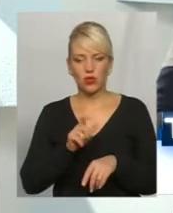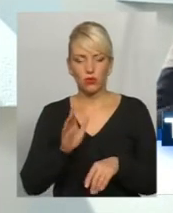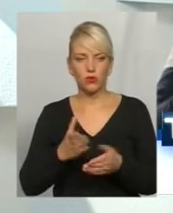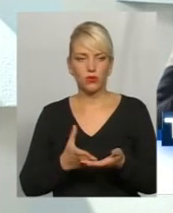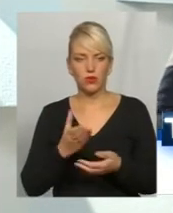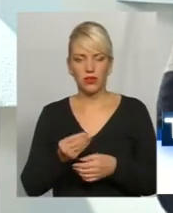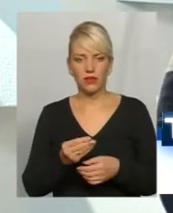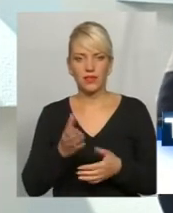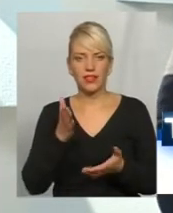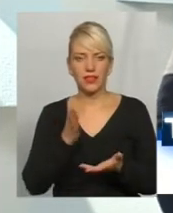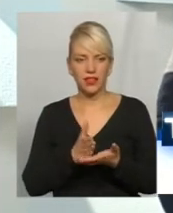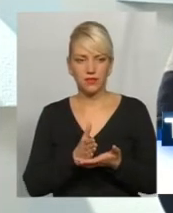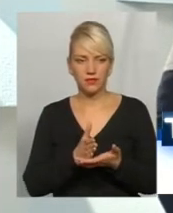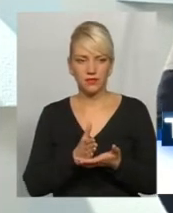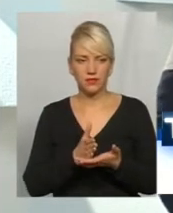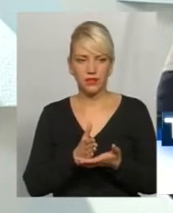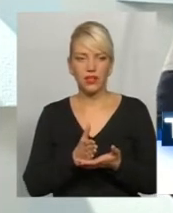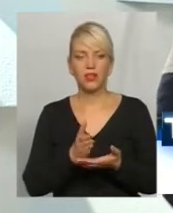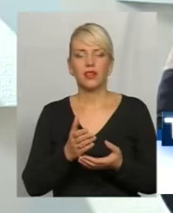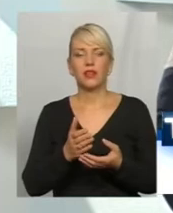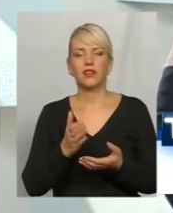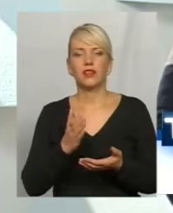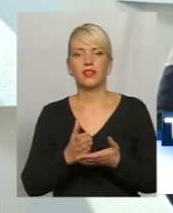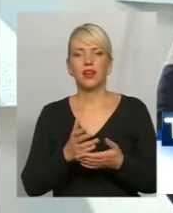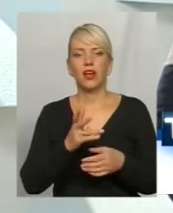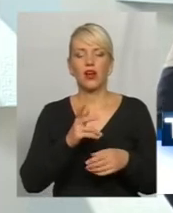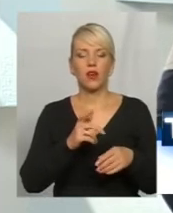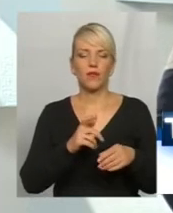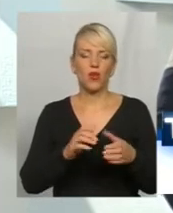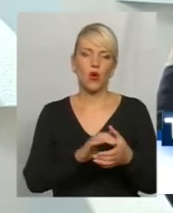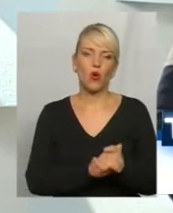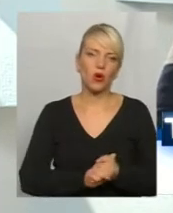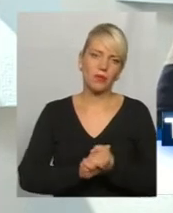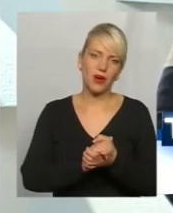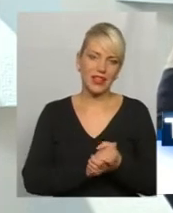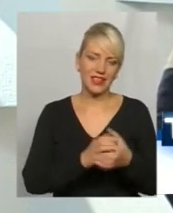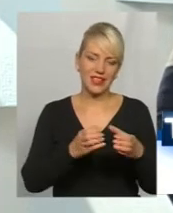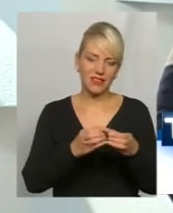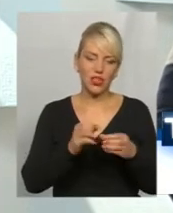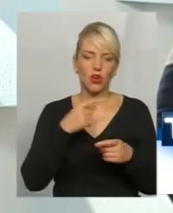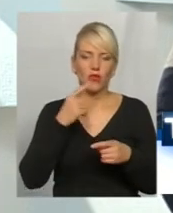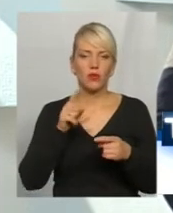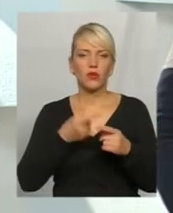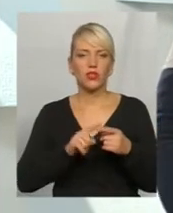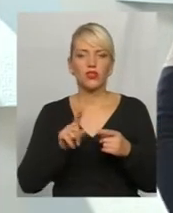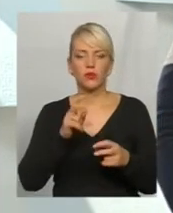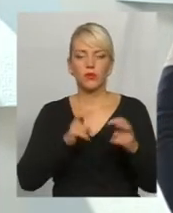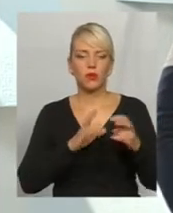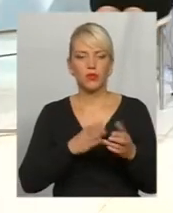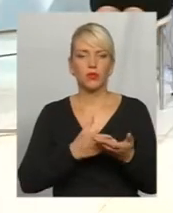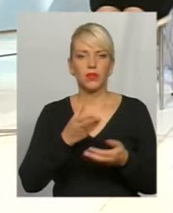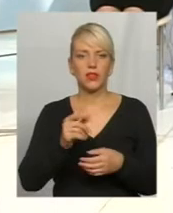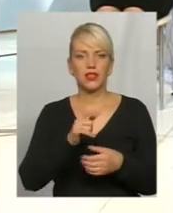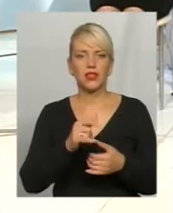Звісно, є, ну, якби ми говорили про те, що є корпоративні, можуть бути фонди, що підприємства можуть платити за людей